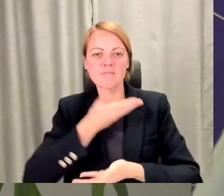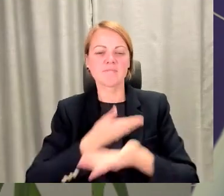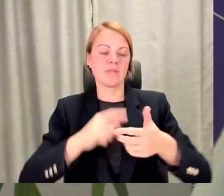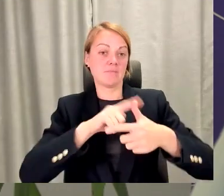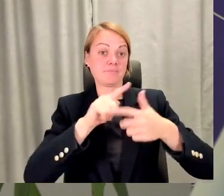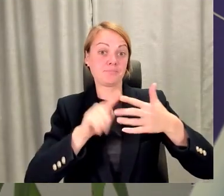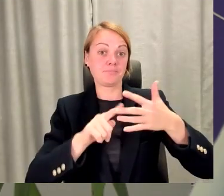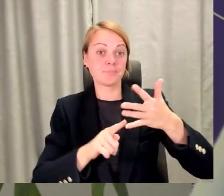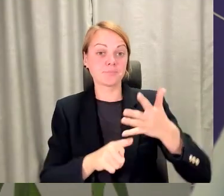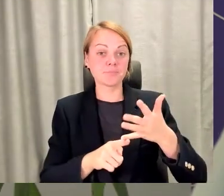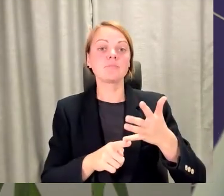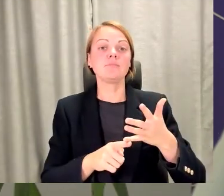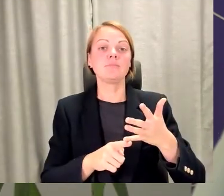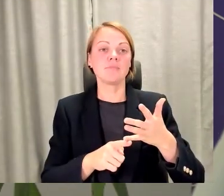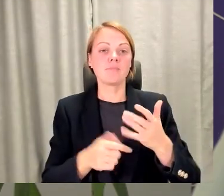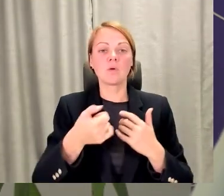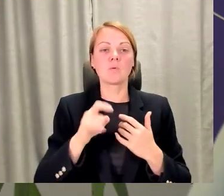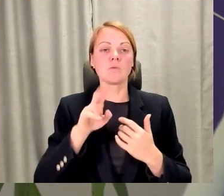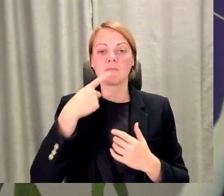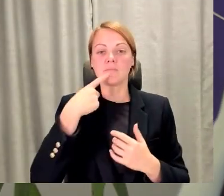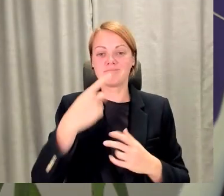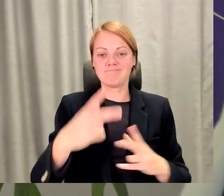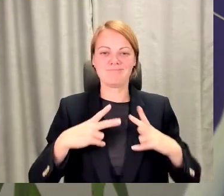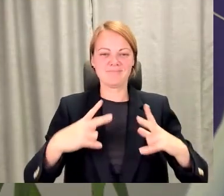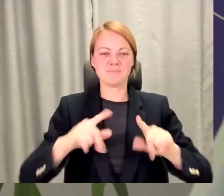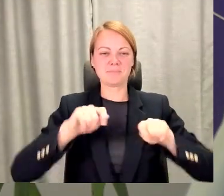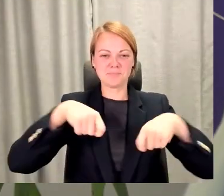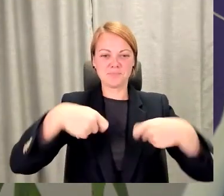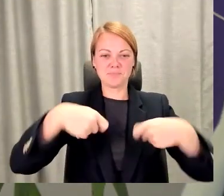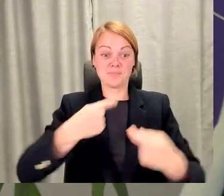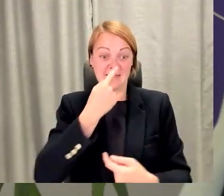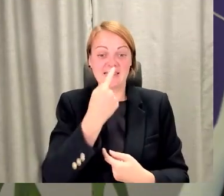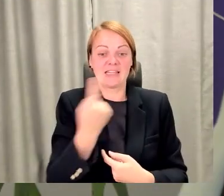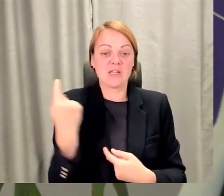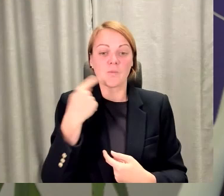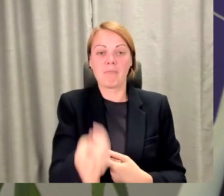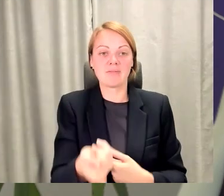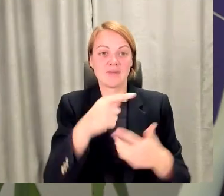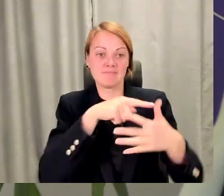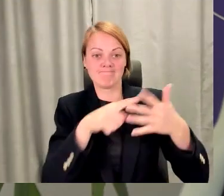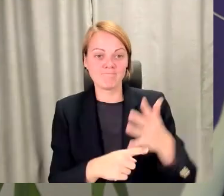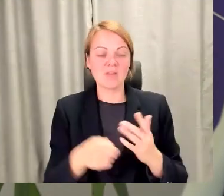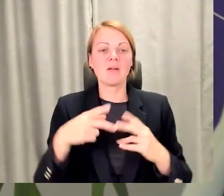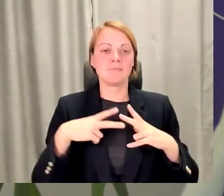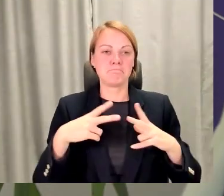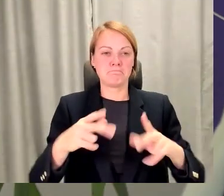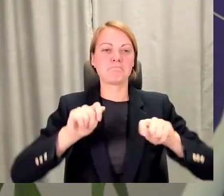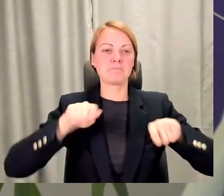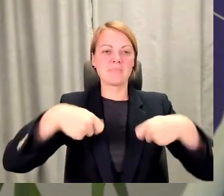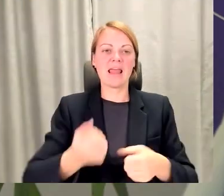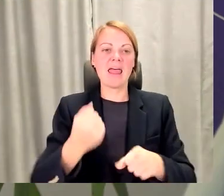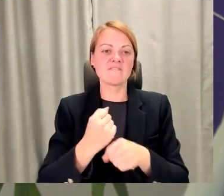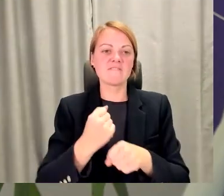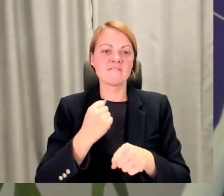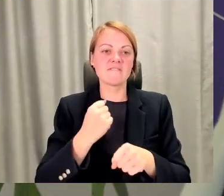Gunāris kā darba devēja pārstāvs fantastiski, to tikko nodemonstrēja. Tas ir tas, ko darba devēja īstenībā mūsos kā potenciālā darba